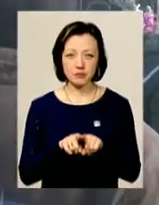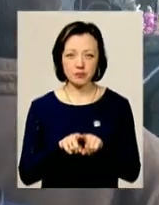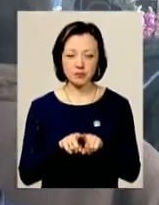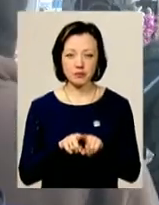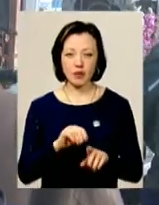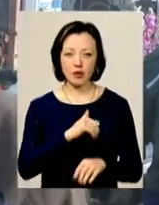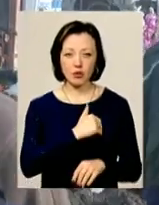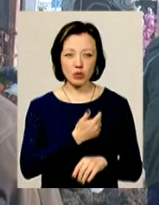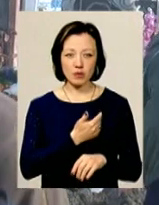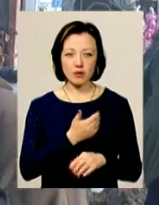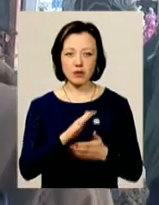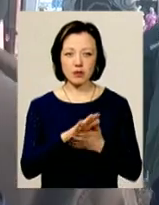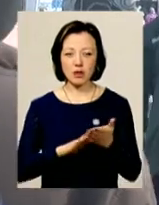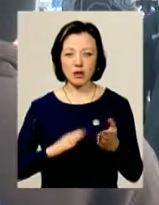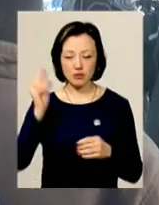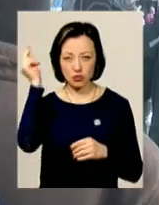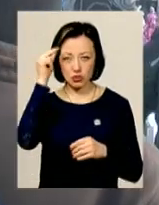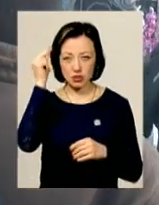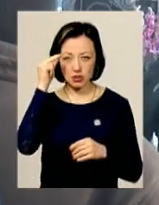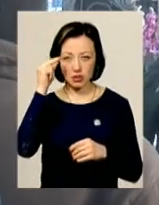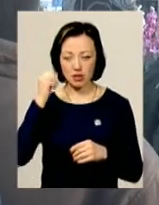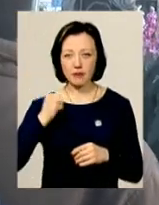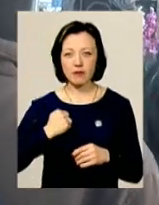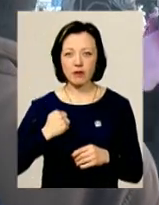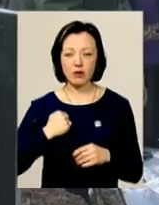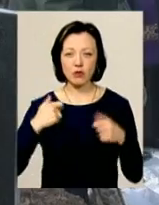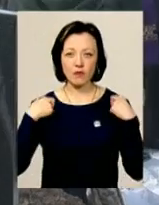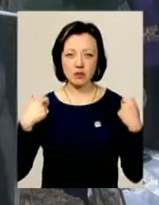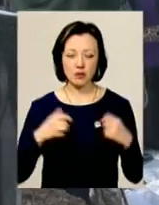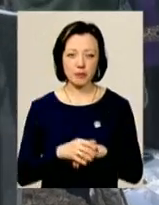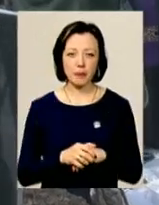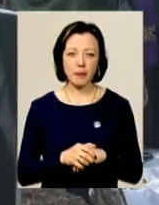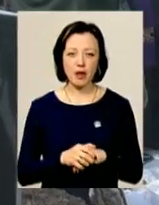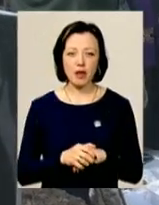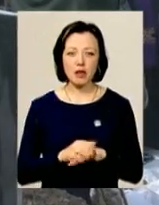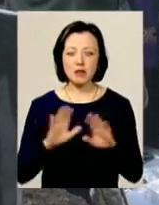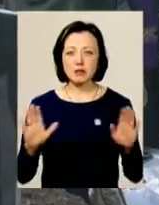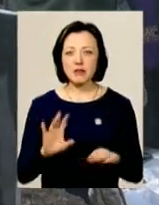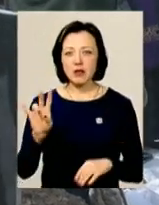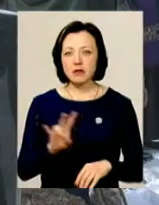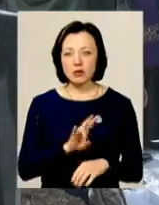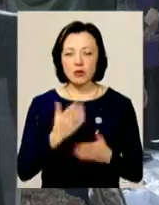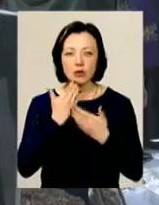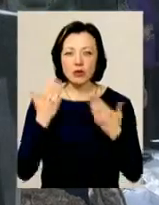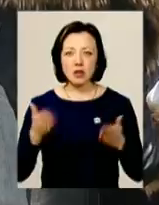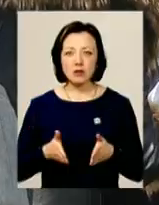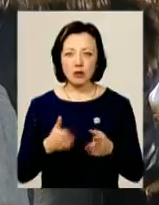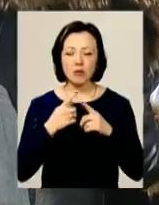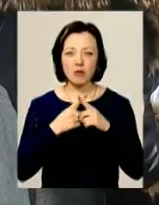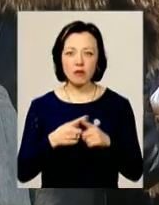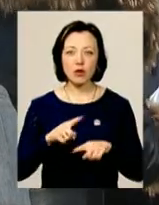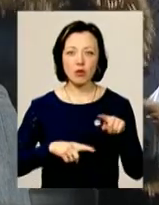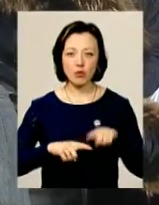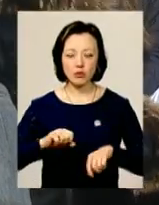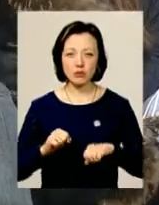він хотів далі вчитися на воєнного офіцера. Бійця відспівали священники, востанню дорогу провели родичі,